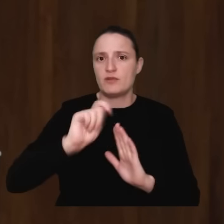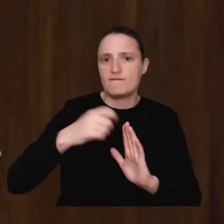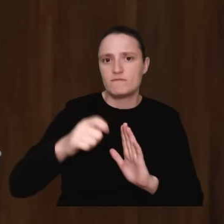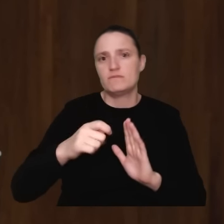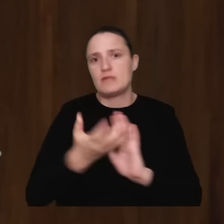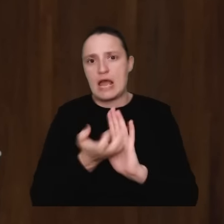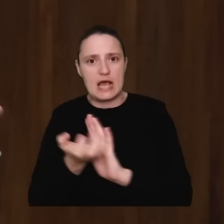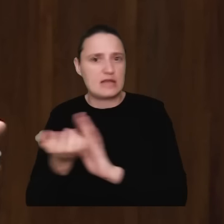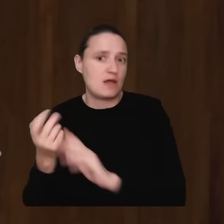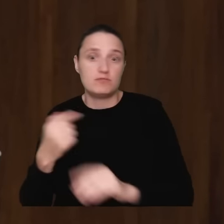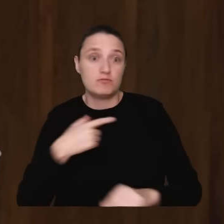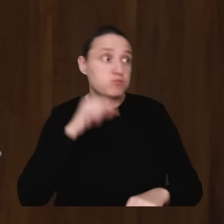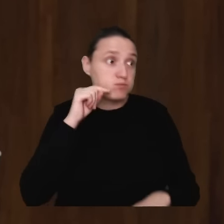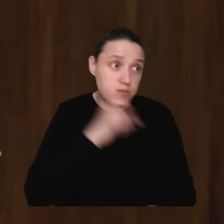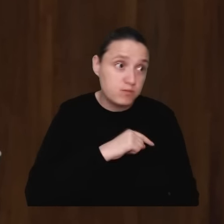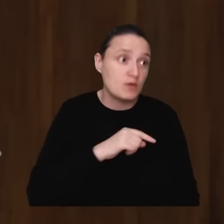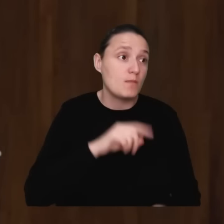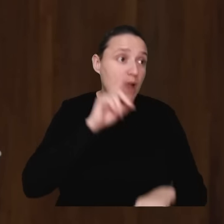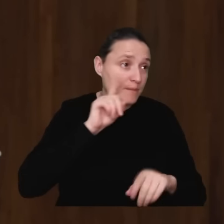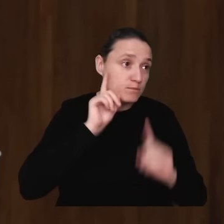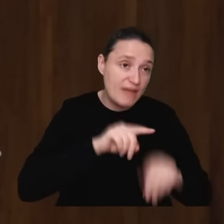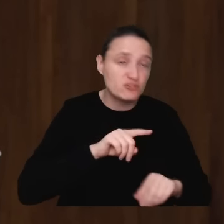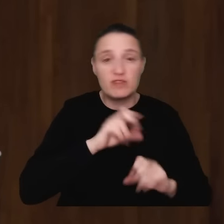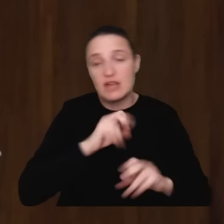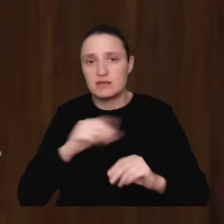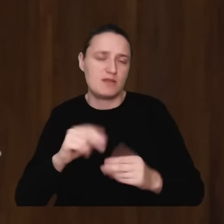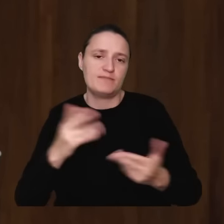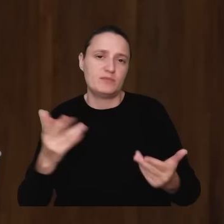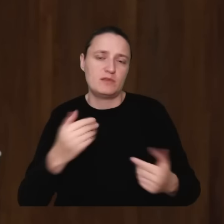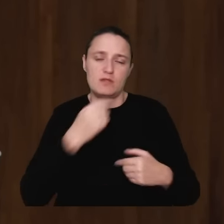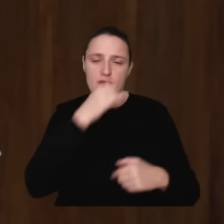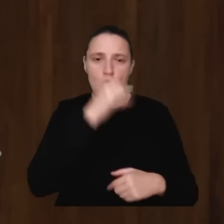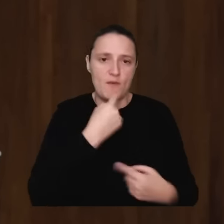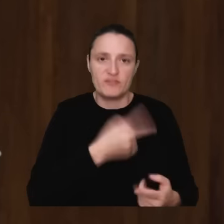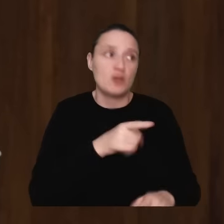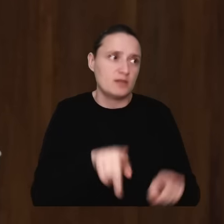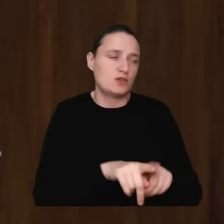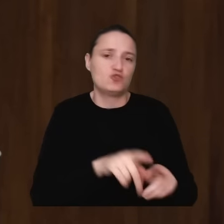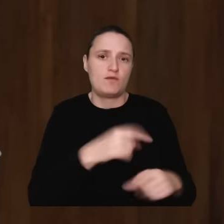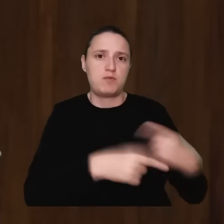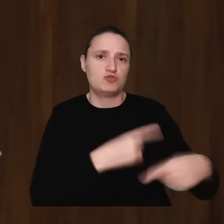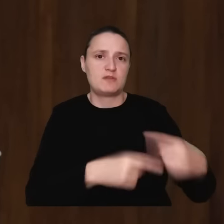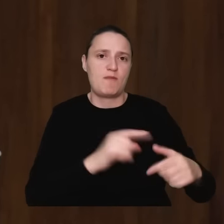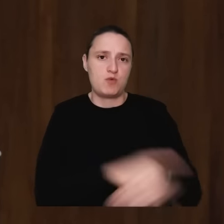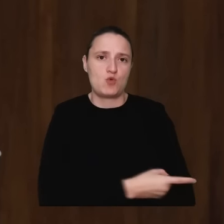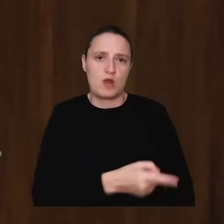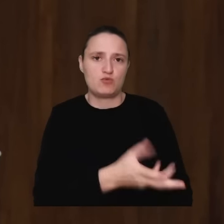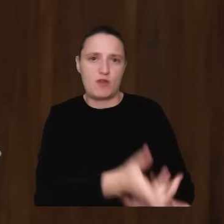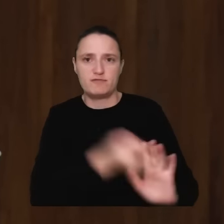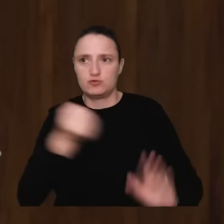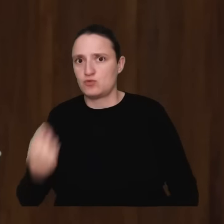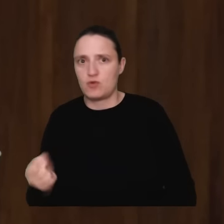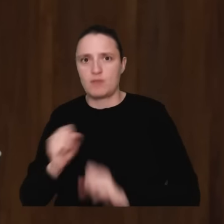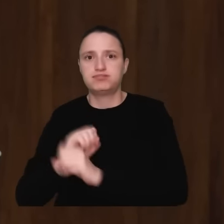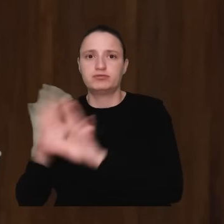prawdziwości nie mogę potwierdzić, ale o których mówi się, że również stanowią materiał postępowania. Więc w tym kontekście mówienie jeszcze o